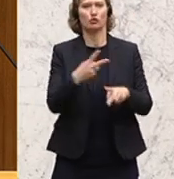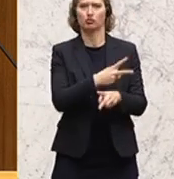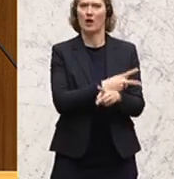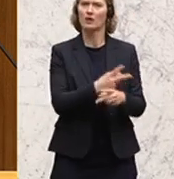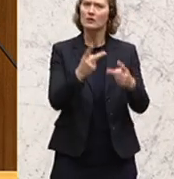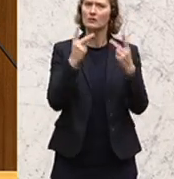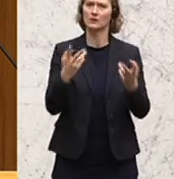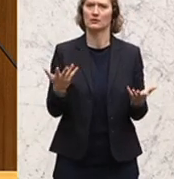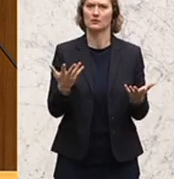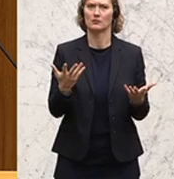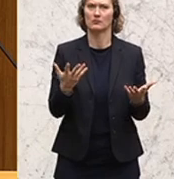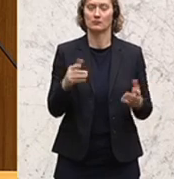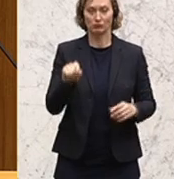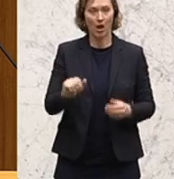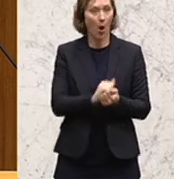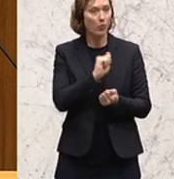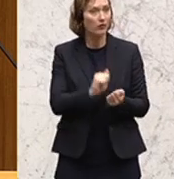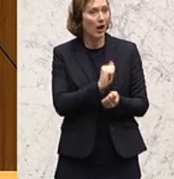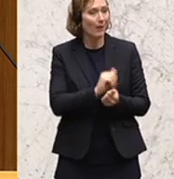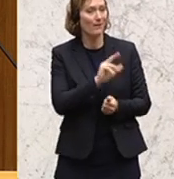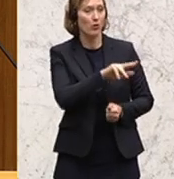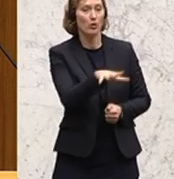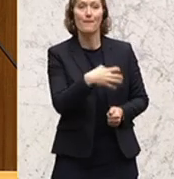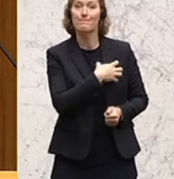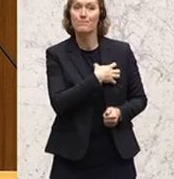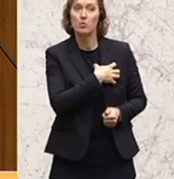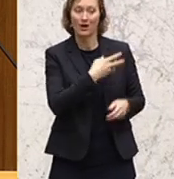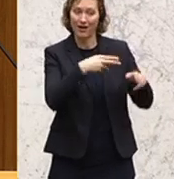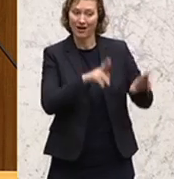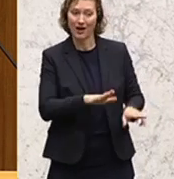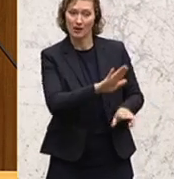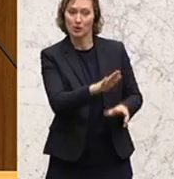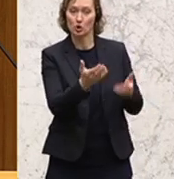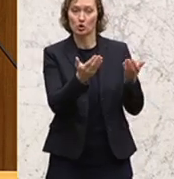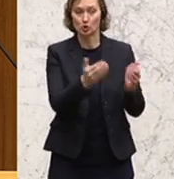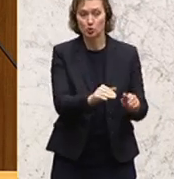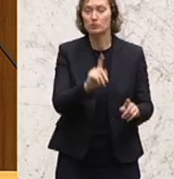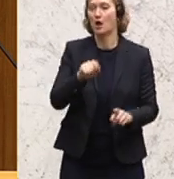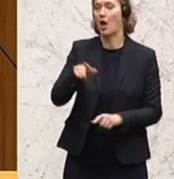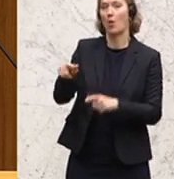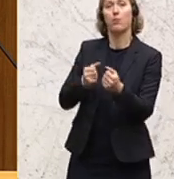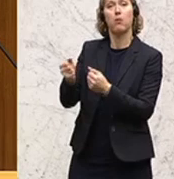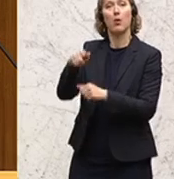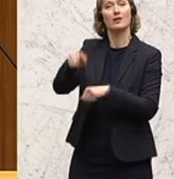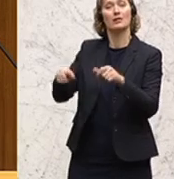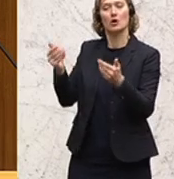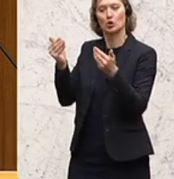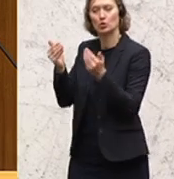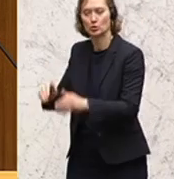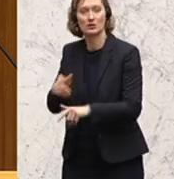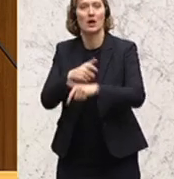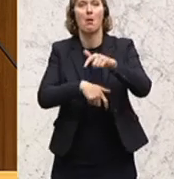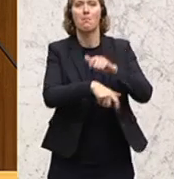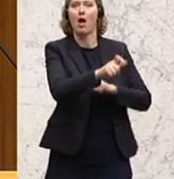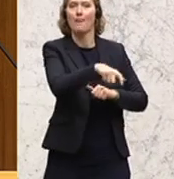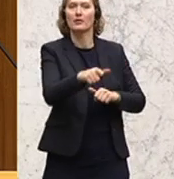dieser Rechtsstaat hat die Rechte von Bürgerinnen und Bürgern ebenso zu schützen wie von Politikerinnen, von Politikern, von Beamtinnen, von Beamten.